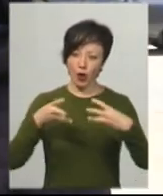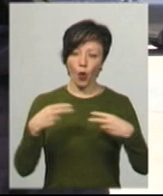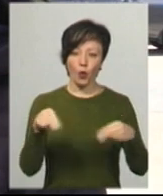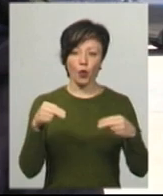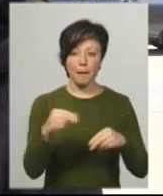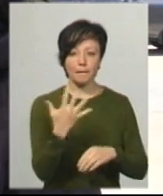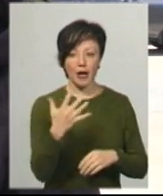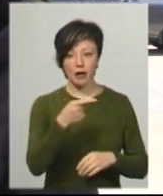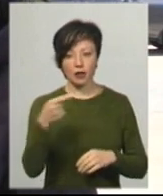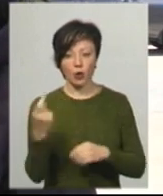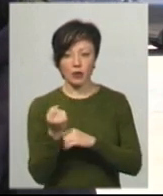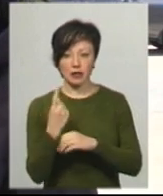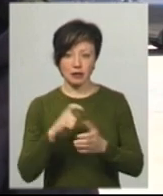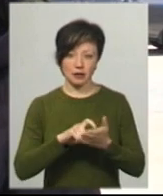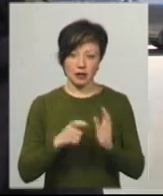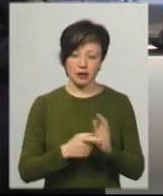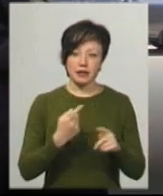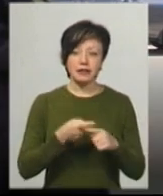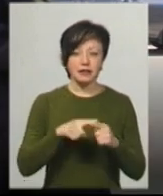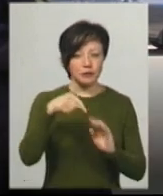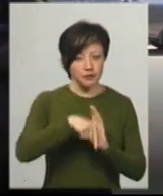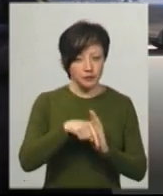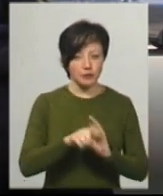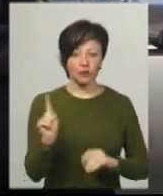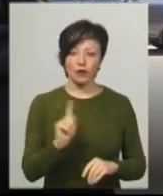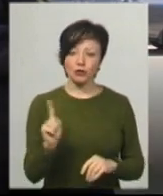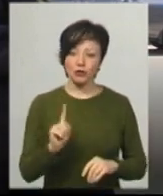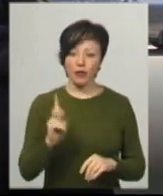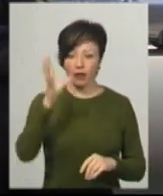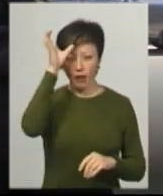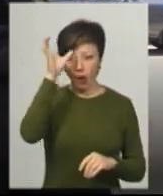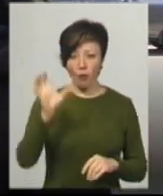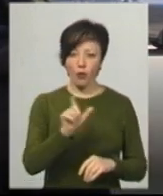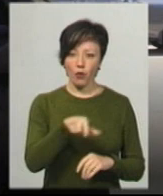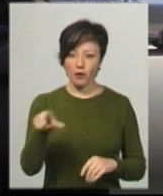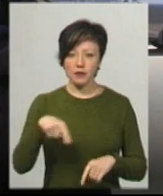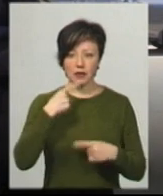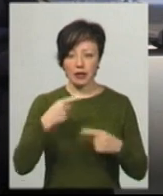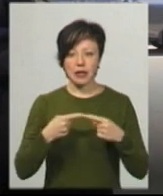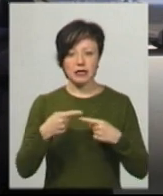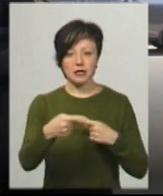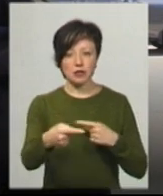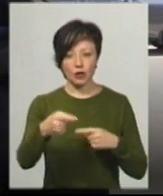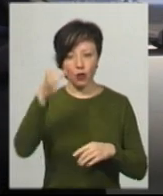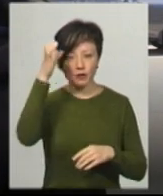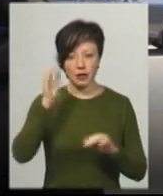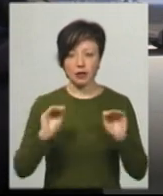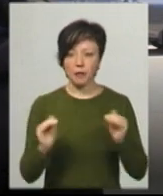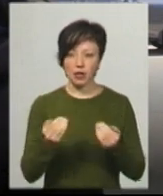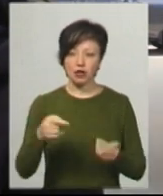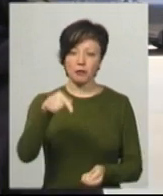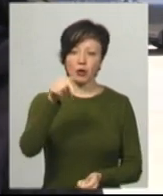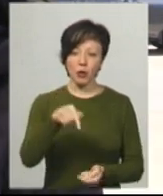учнів п'ятих-одинадцятих класів. Це говорить про те, що науковці стверджують, що дистанційна освіта найменше